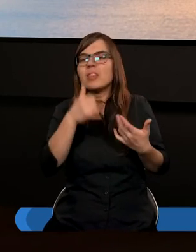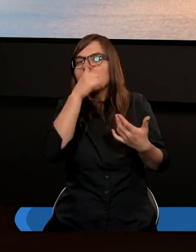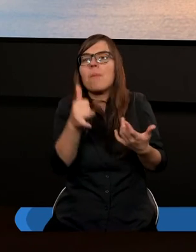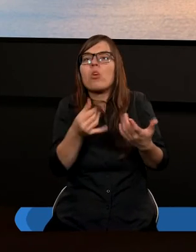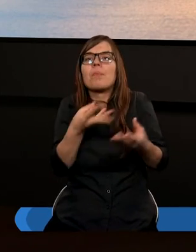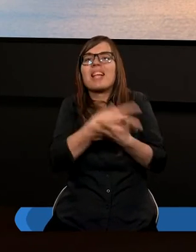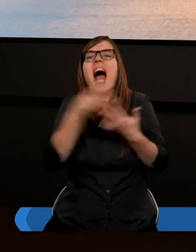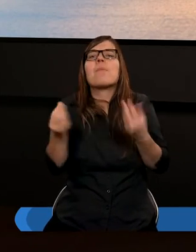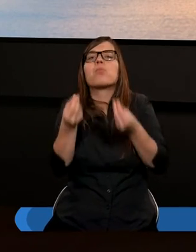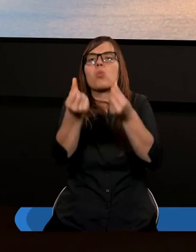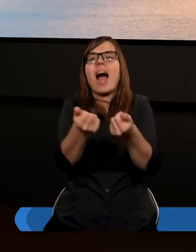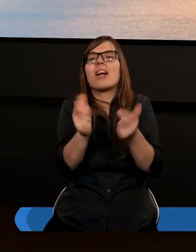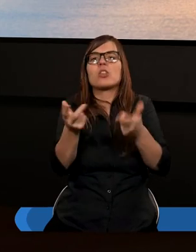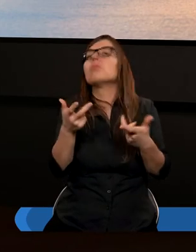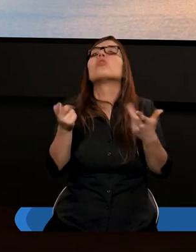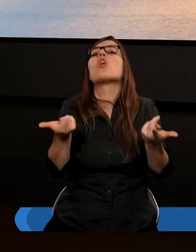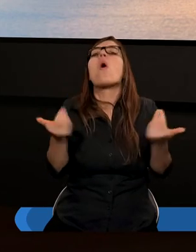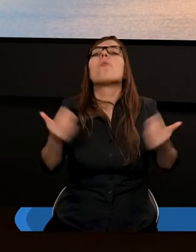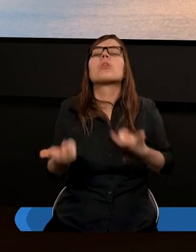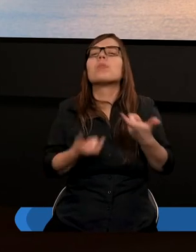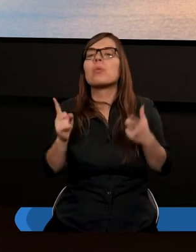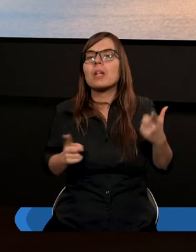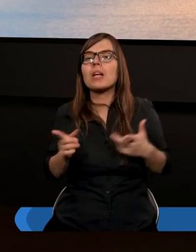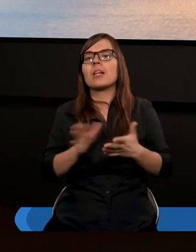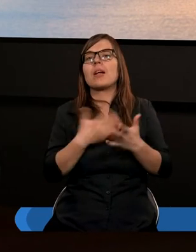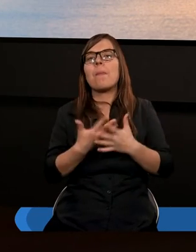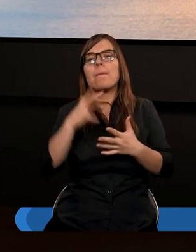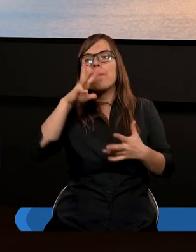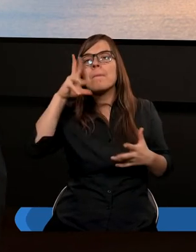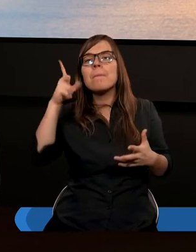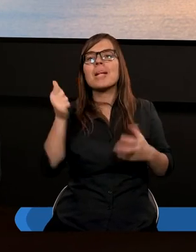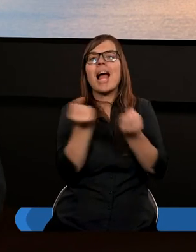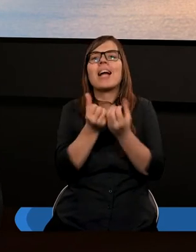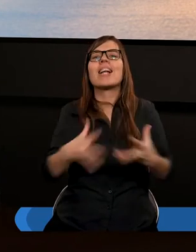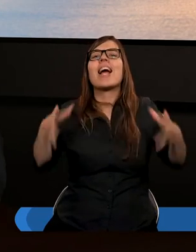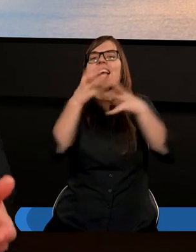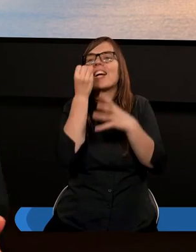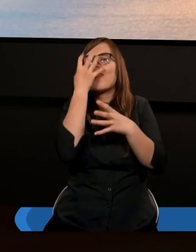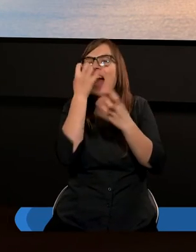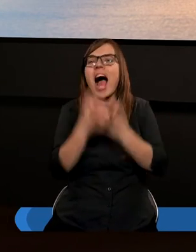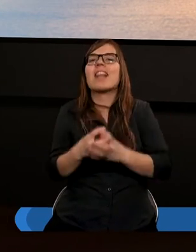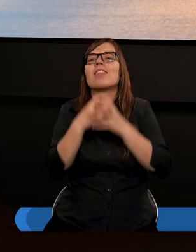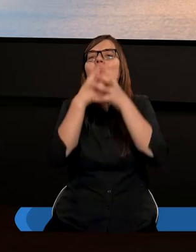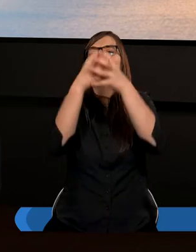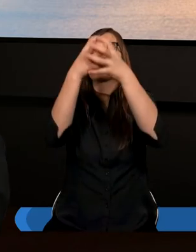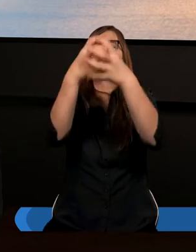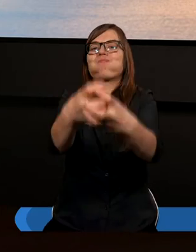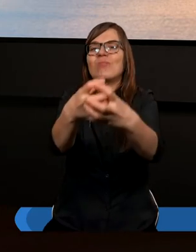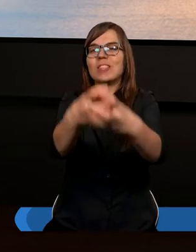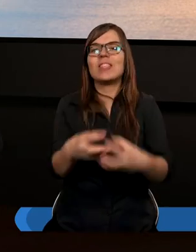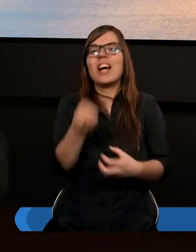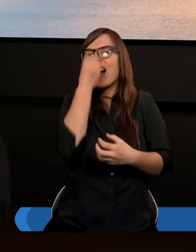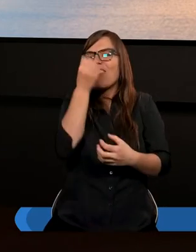zapłacić. Jedynie co możemy piękny bukiet kwiatów przynieść, bo bukiet